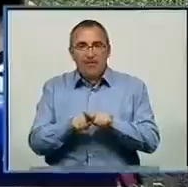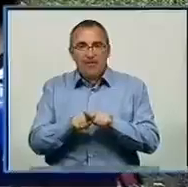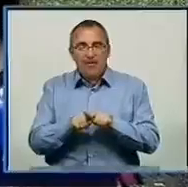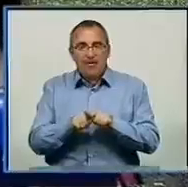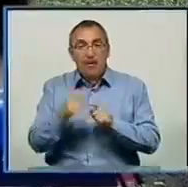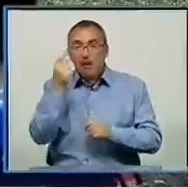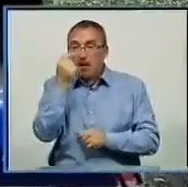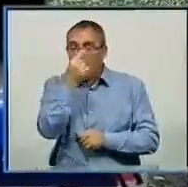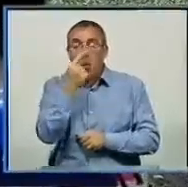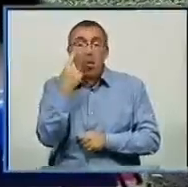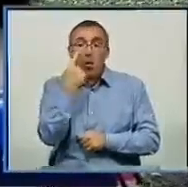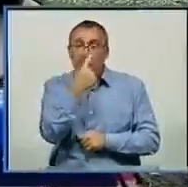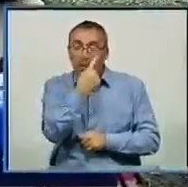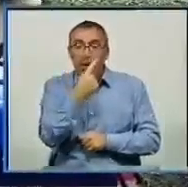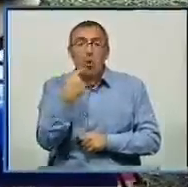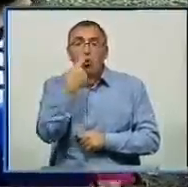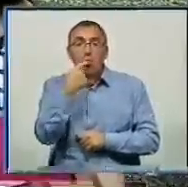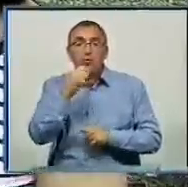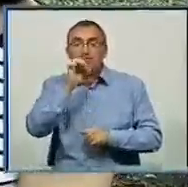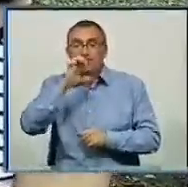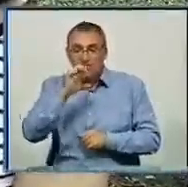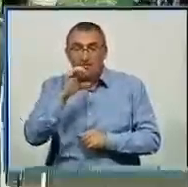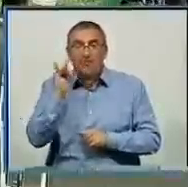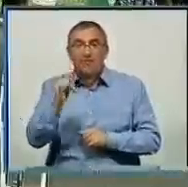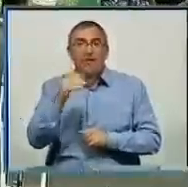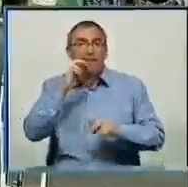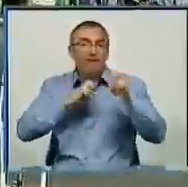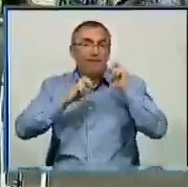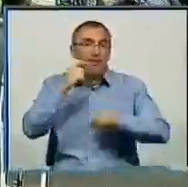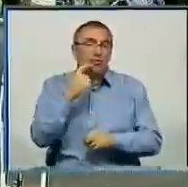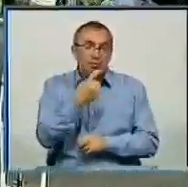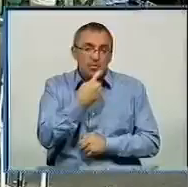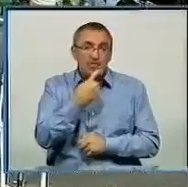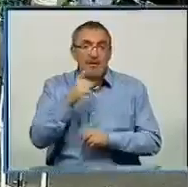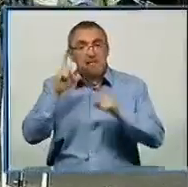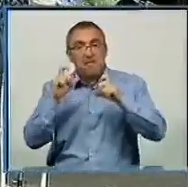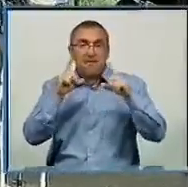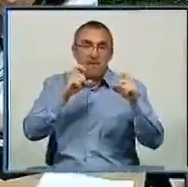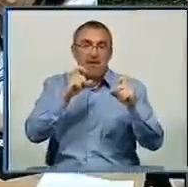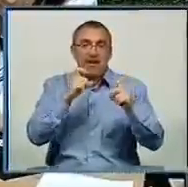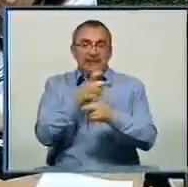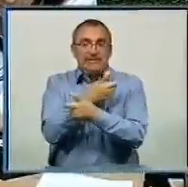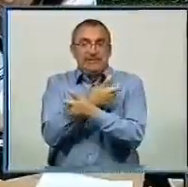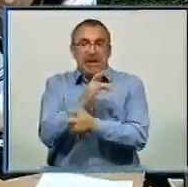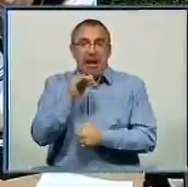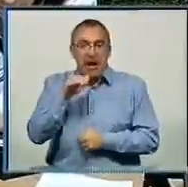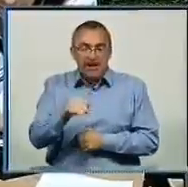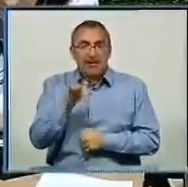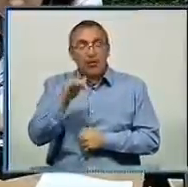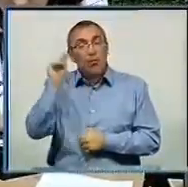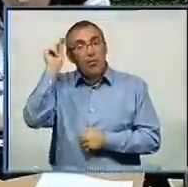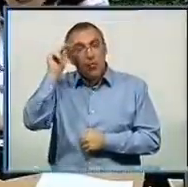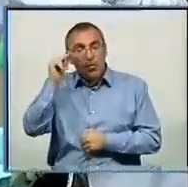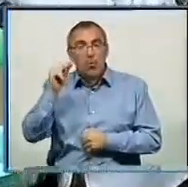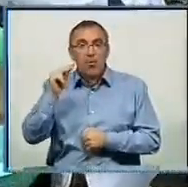очі. Це роторозширювач, також виривалися зуби. Діти залюбки фотографувались біля скелетів, вимірювали тиск та навіть вчились